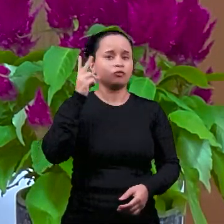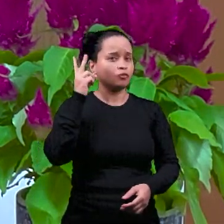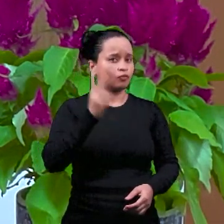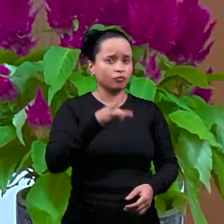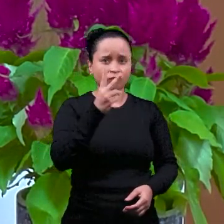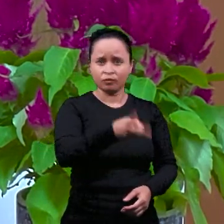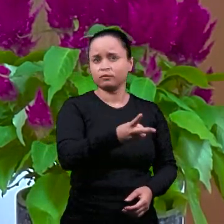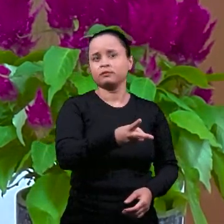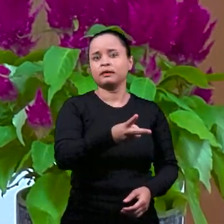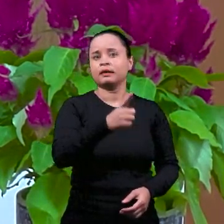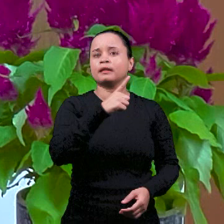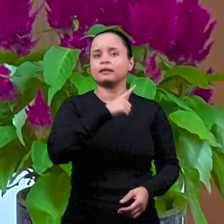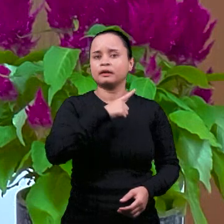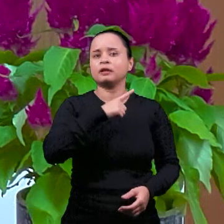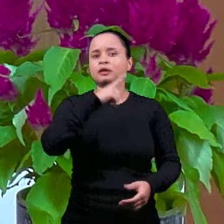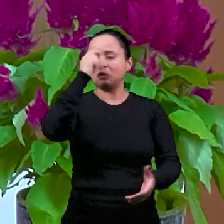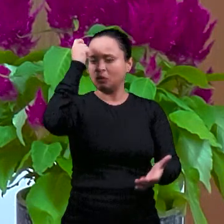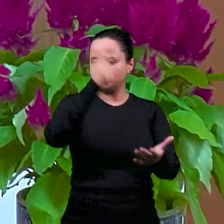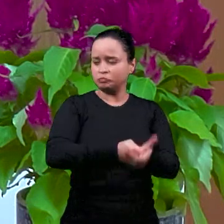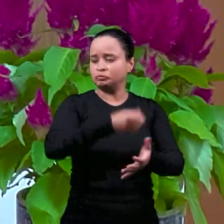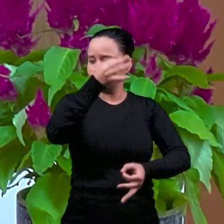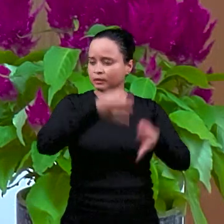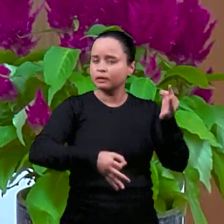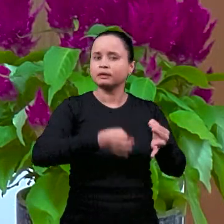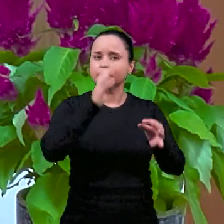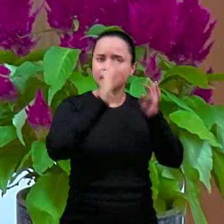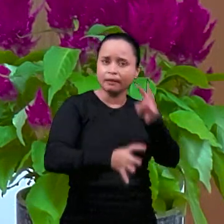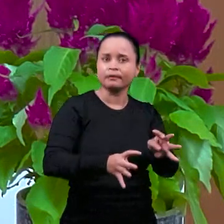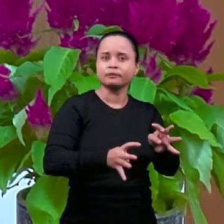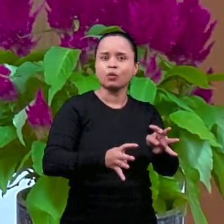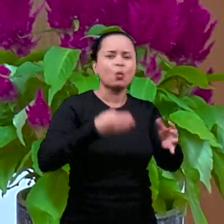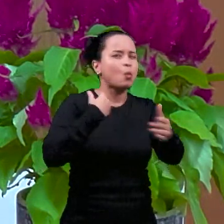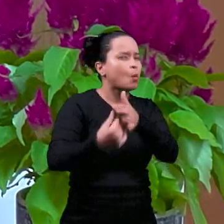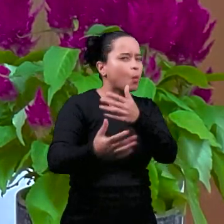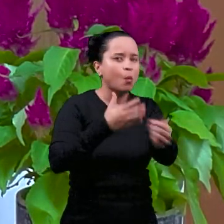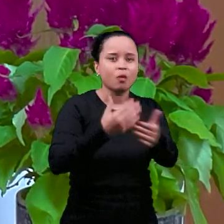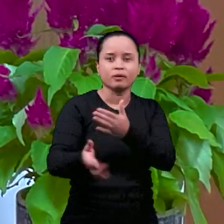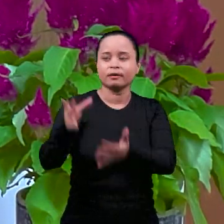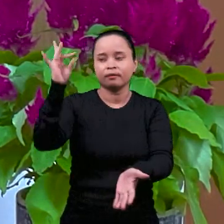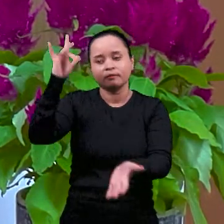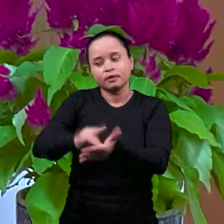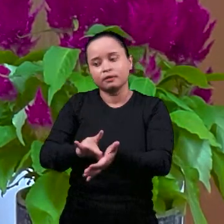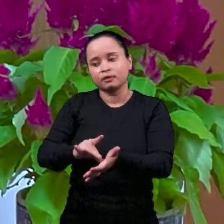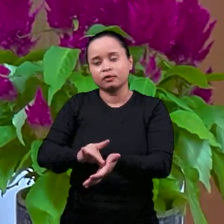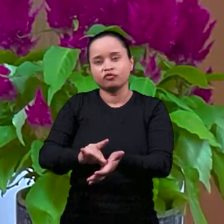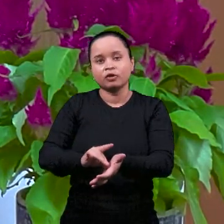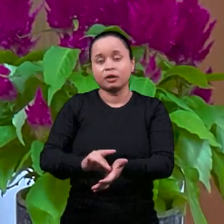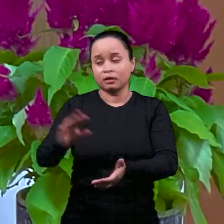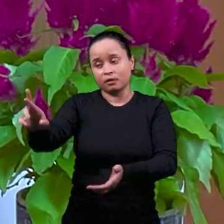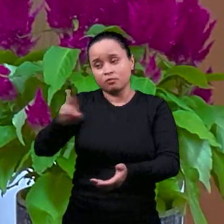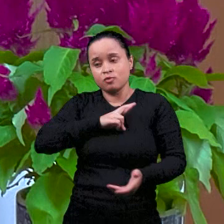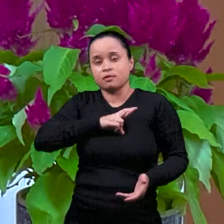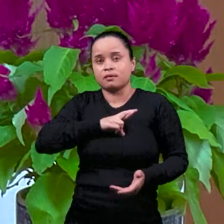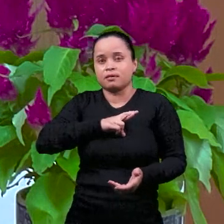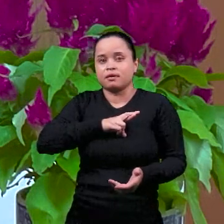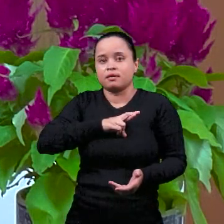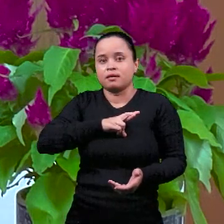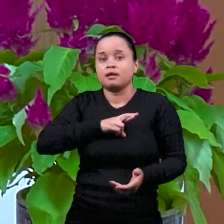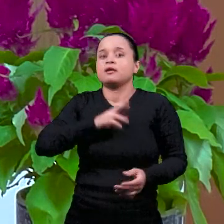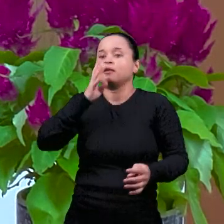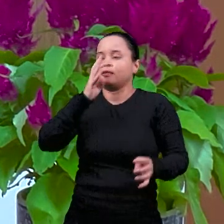истину римлян, он тоже был бы осужден. Любую истину, которую бы не сказал Иисус,